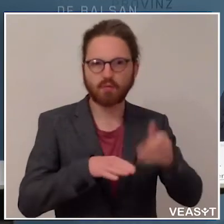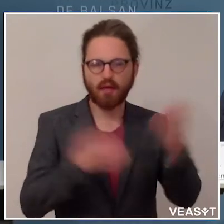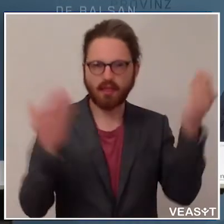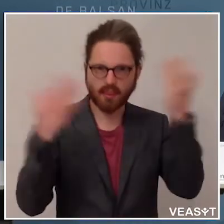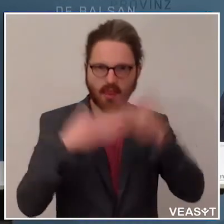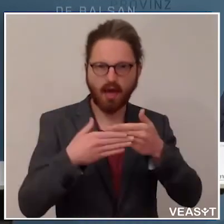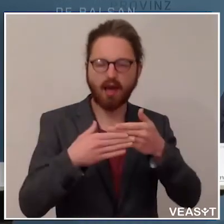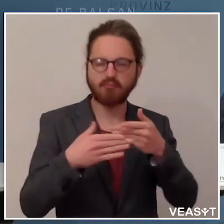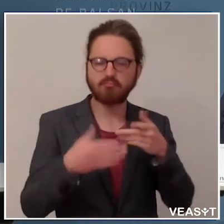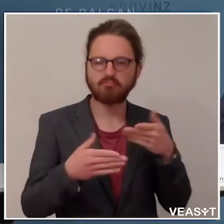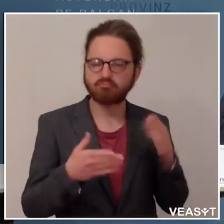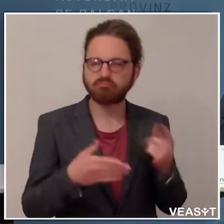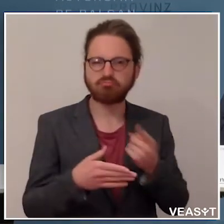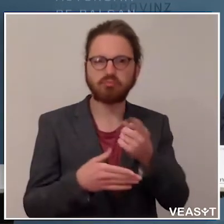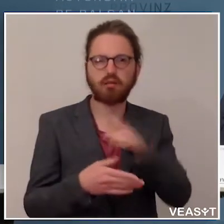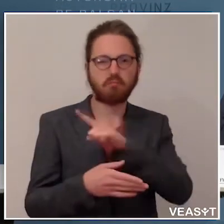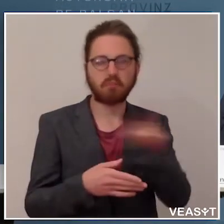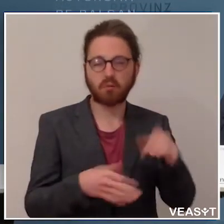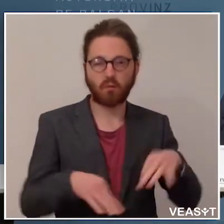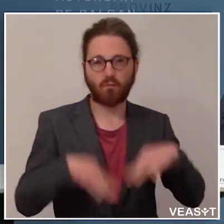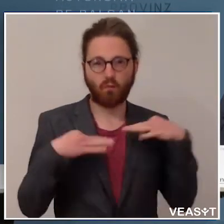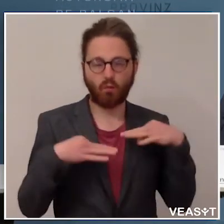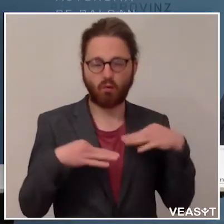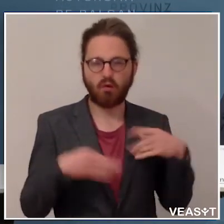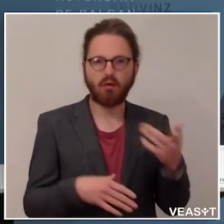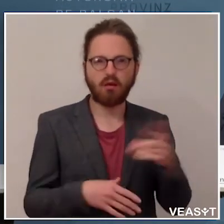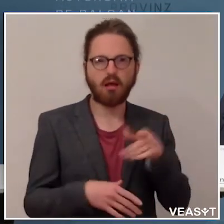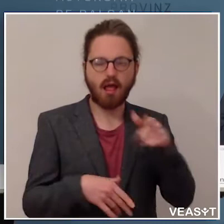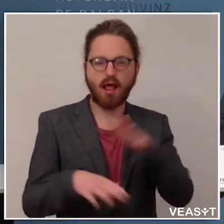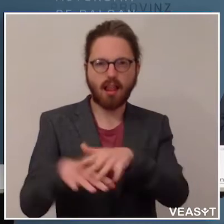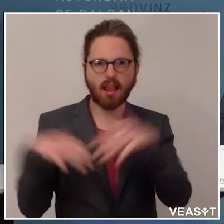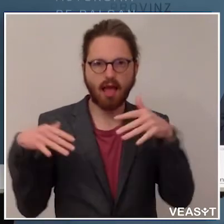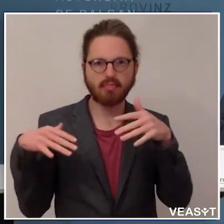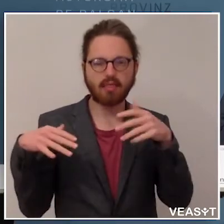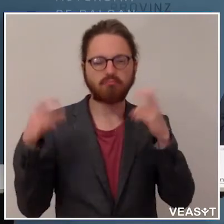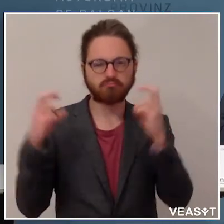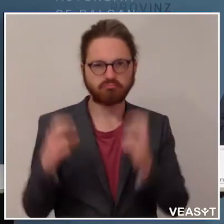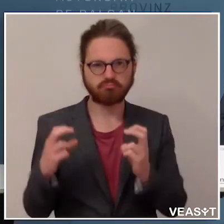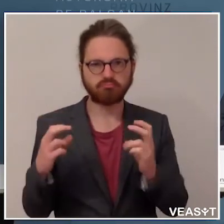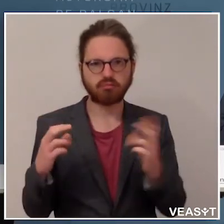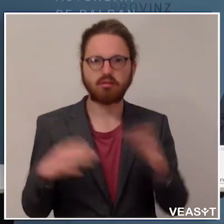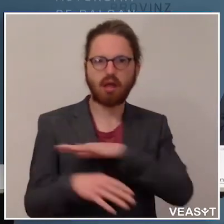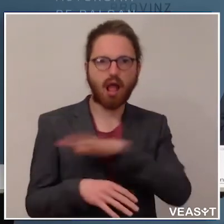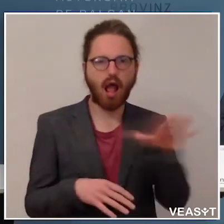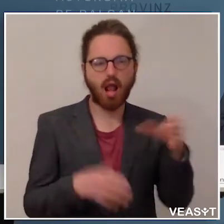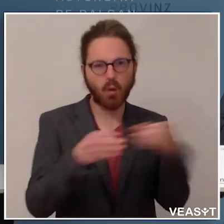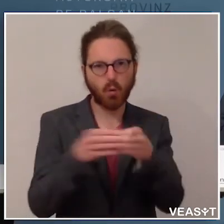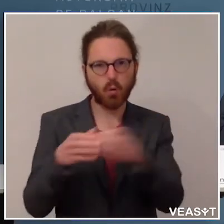in die Nacht hinein, bis zum frühen Morgen, um genau zu sein, im Landtag zusammen gewesen mit allen Gruppen